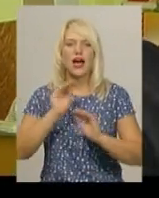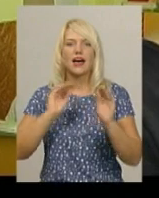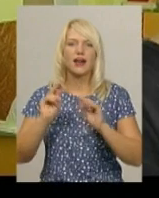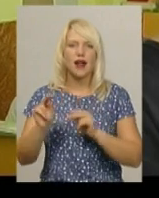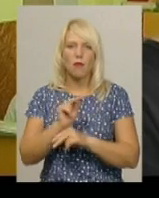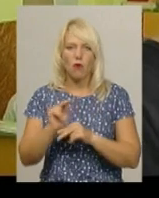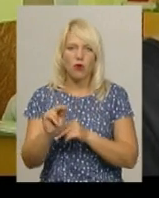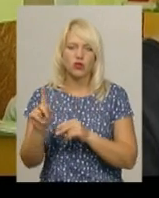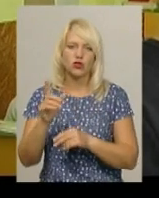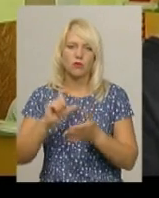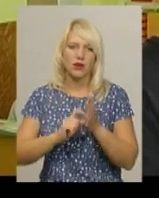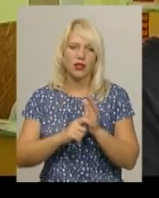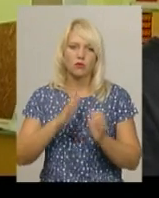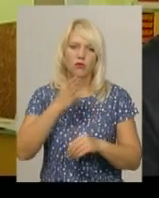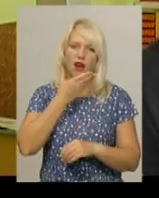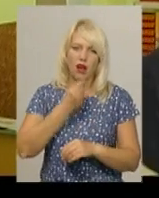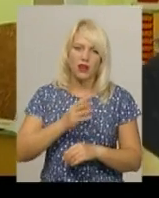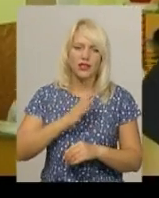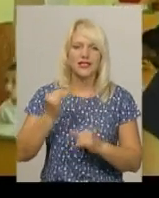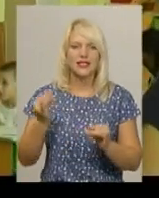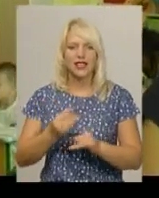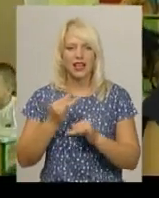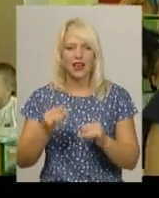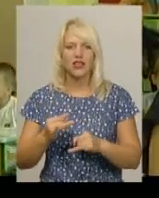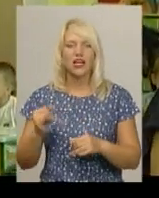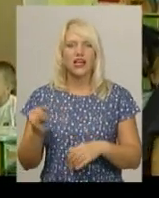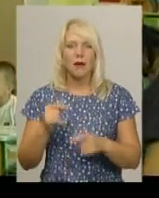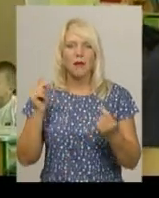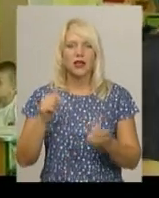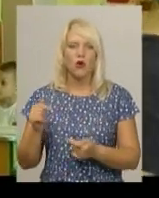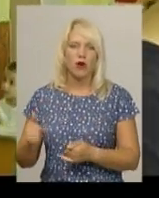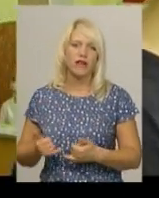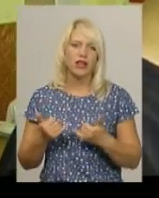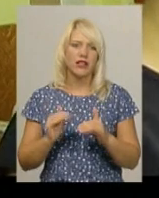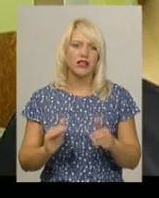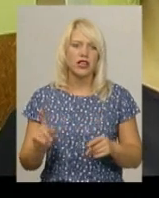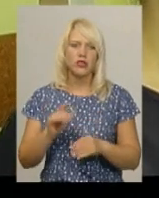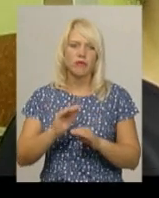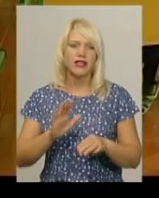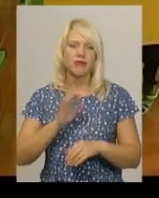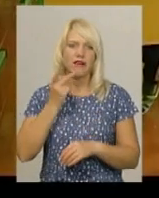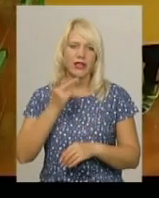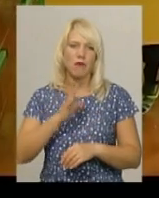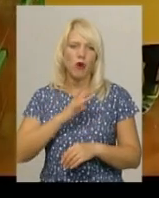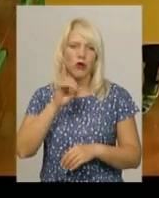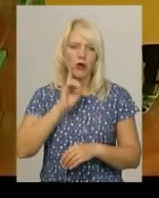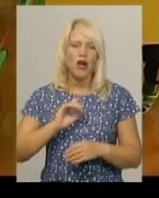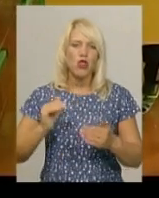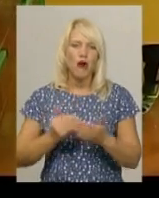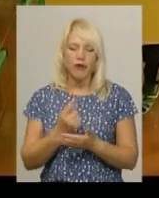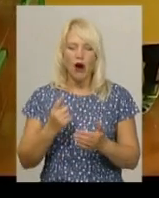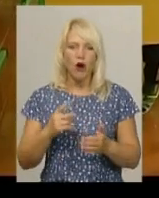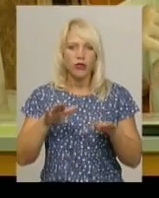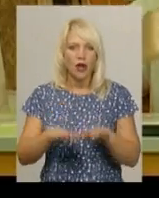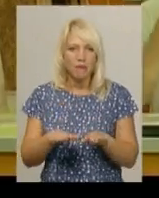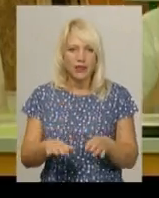щоб клас виглядав гарно, цікаво і підходив для дітей, щоб дітям було завжди зручно». Нові одномісні парти,